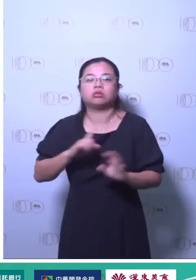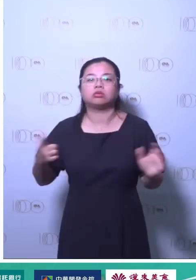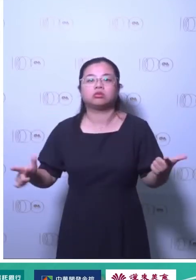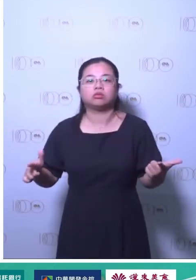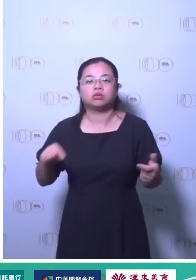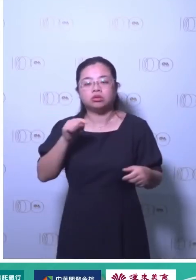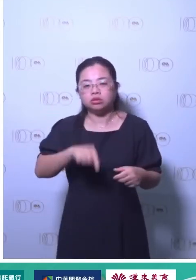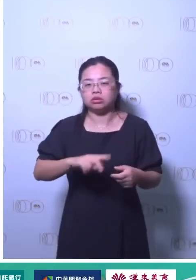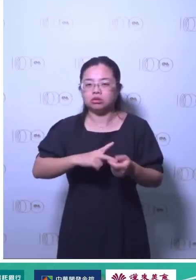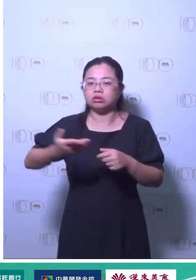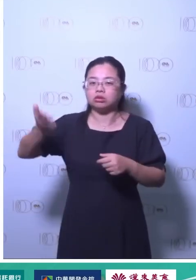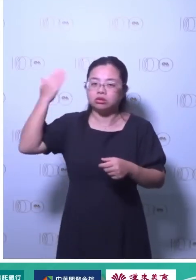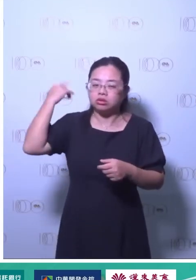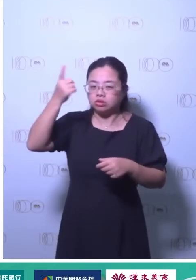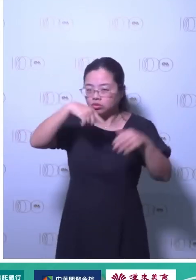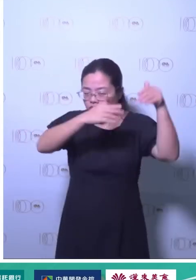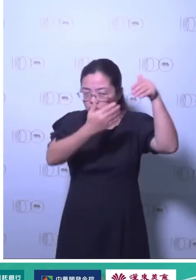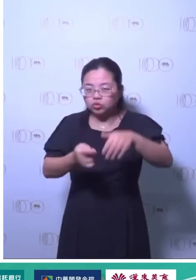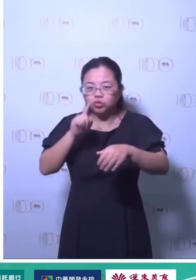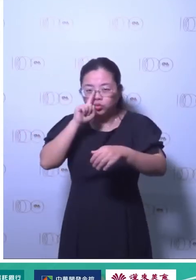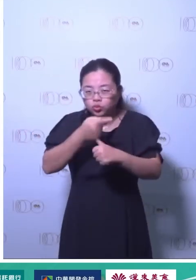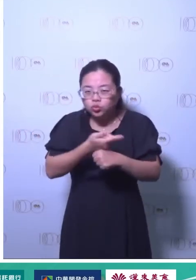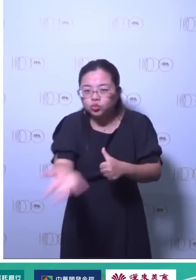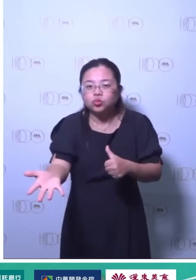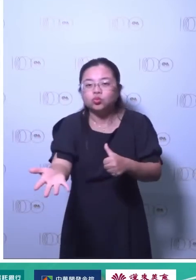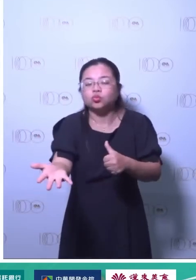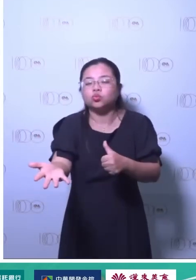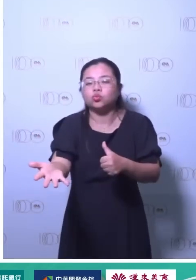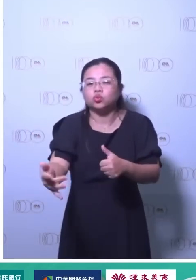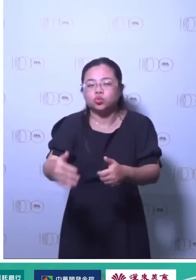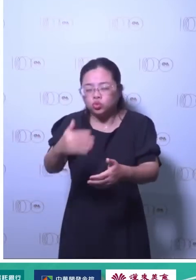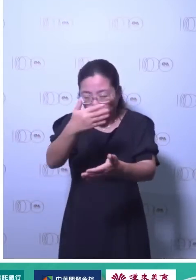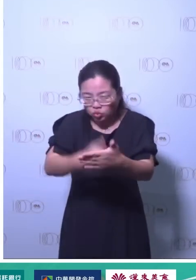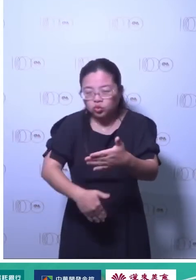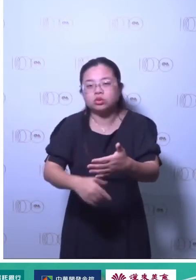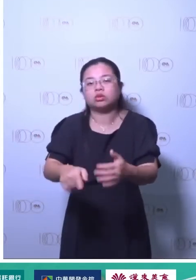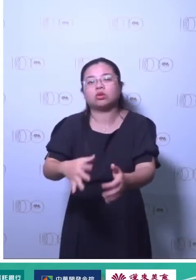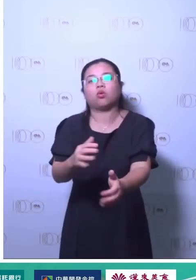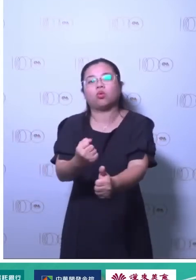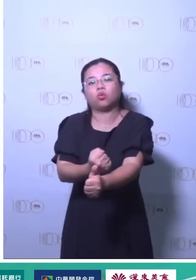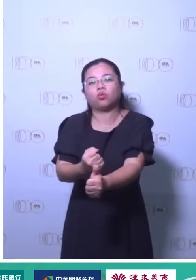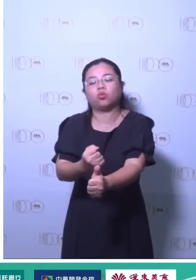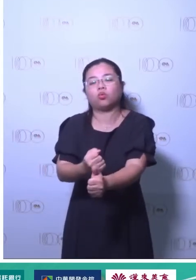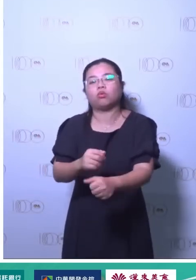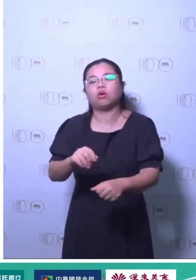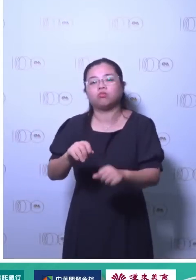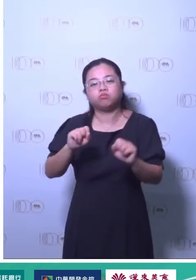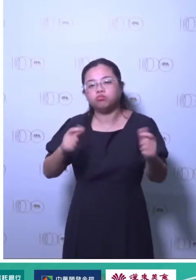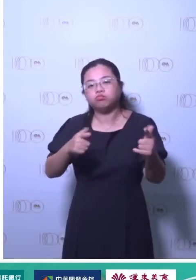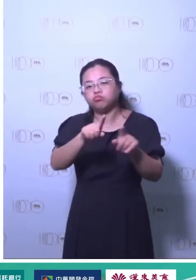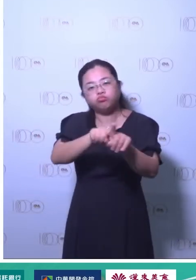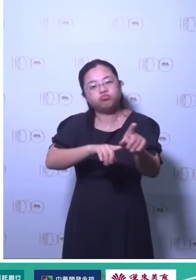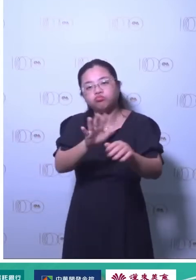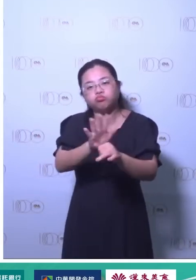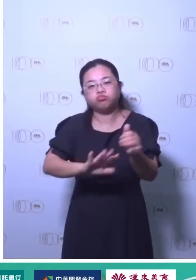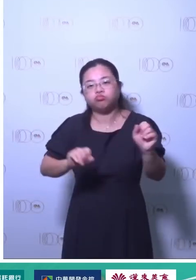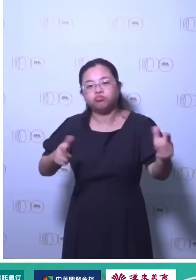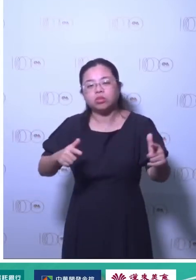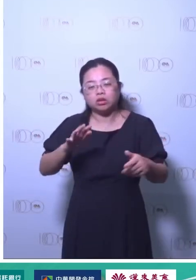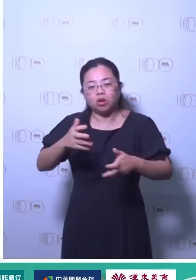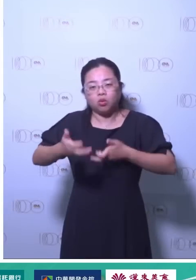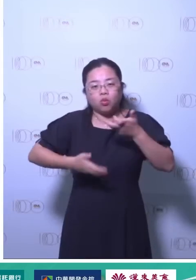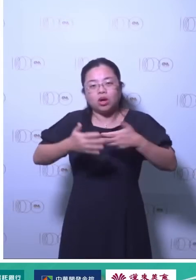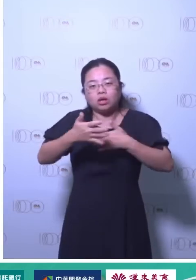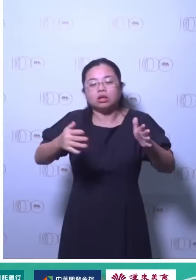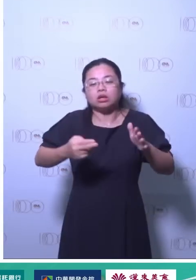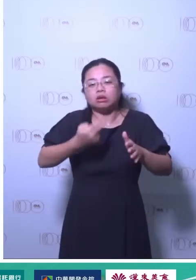在大陆减在埃及减其实对地球来讲效果一模一样因为重点是那个总量不是你个别减了多少在这种物理